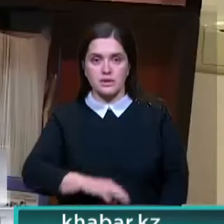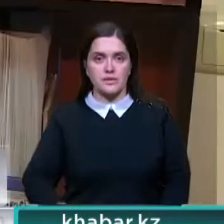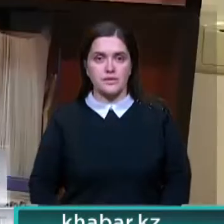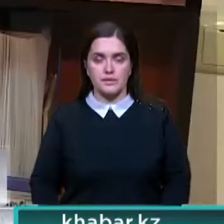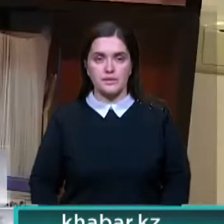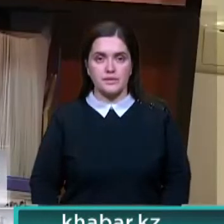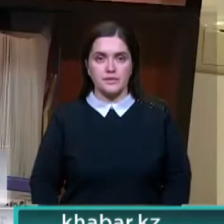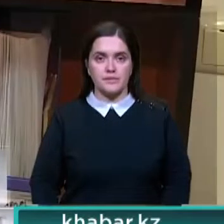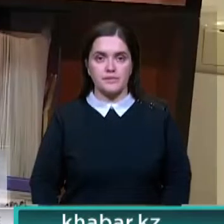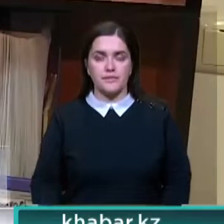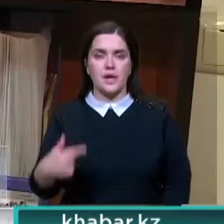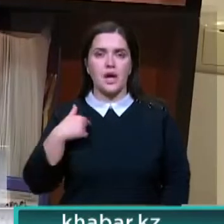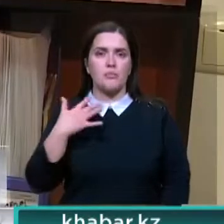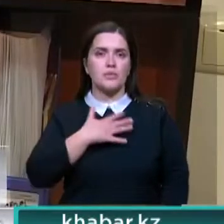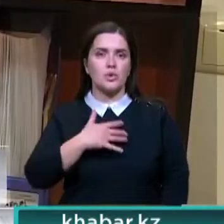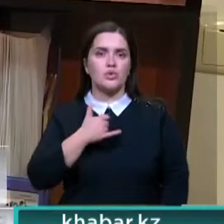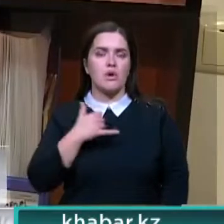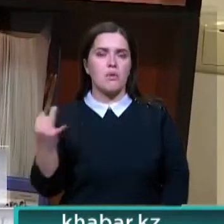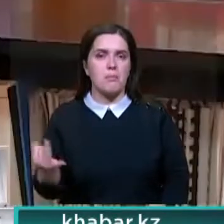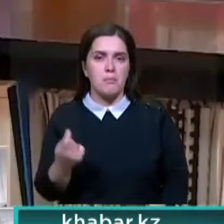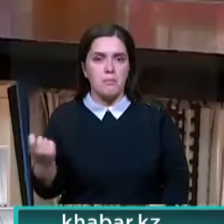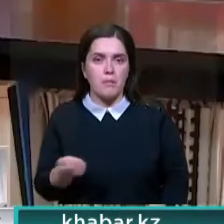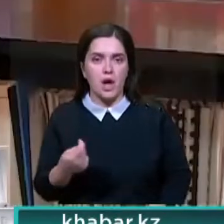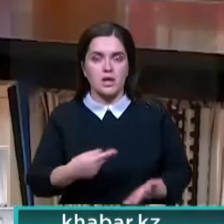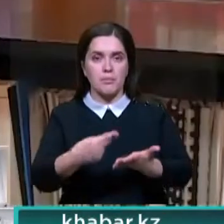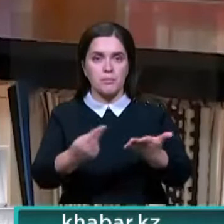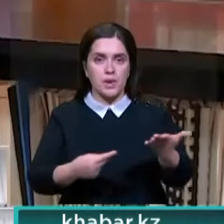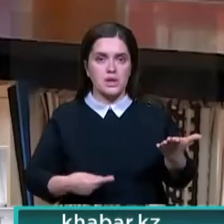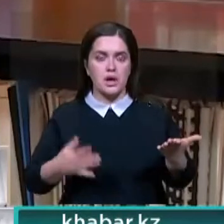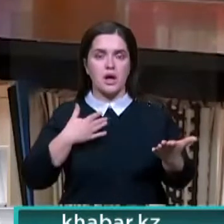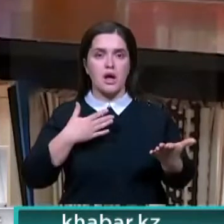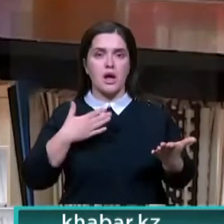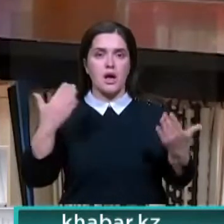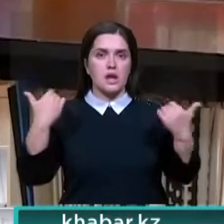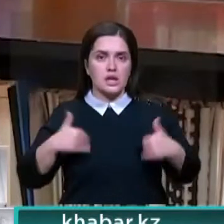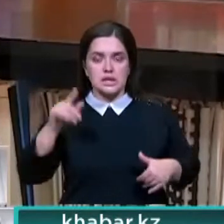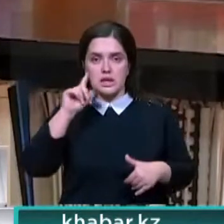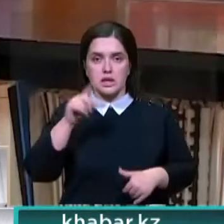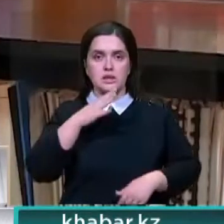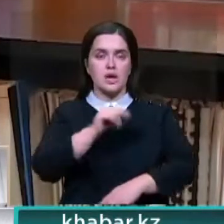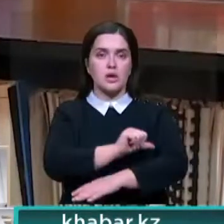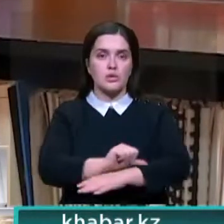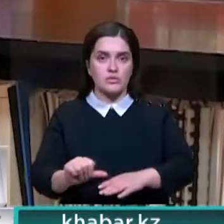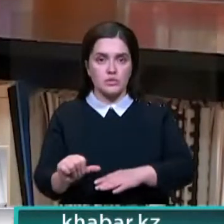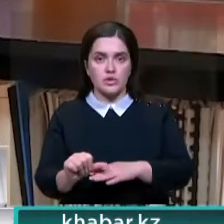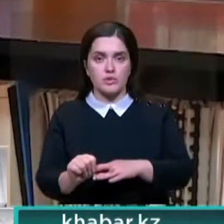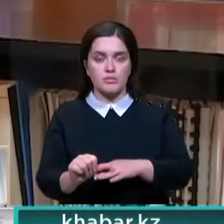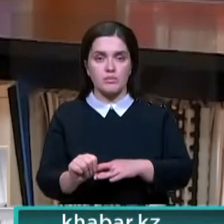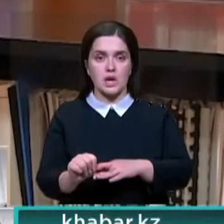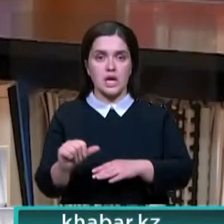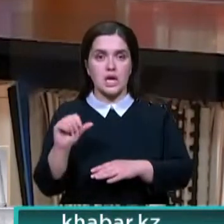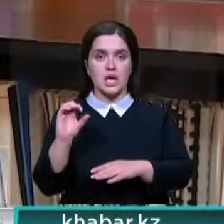Мы переживали, что у нас мало подписчиков, но о нас знают даже за рубежом. И вот с